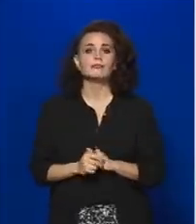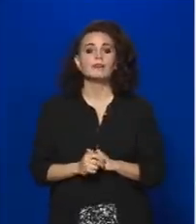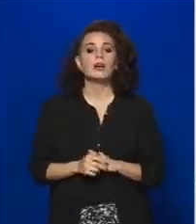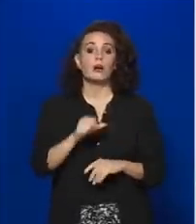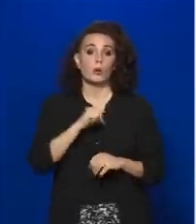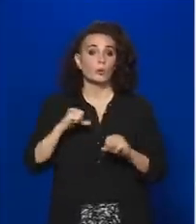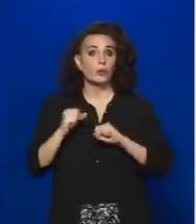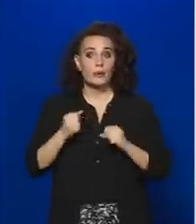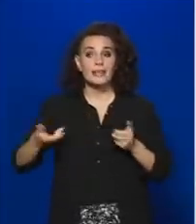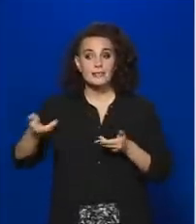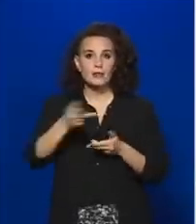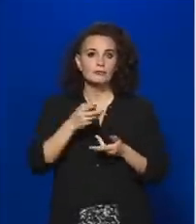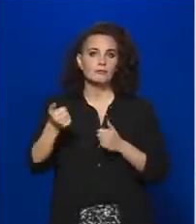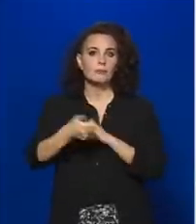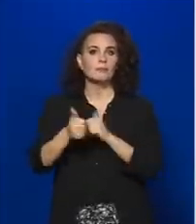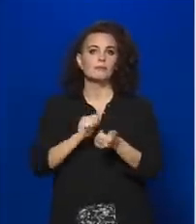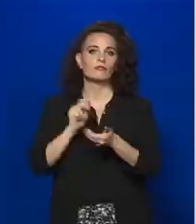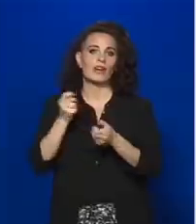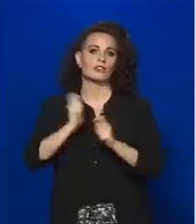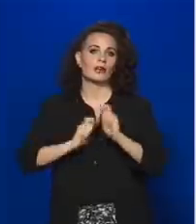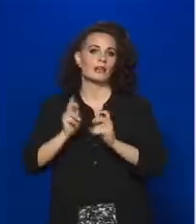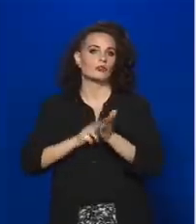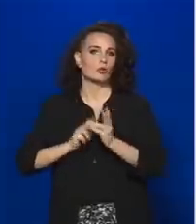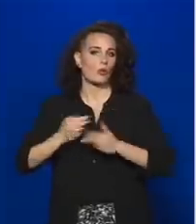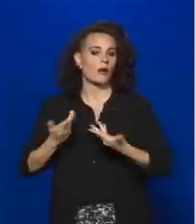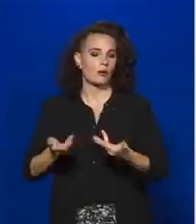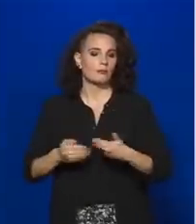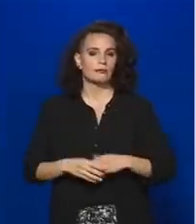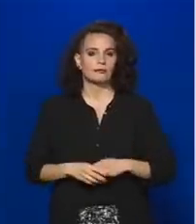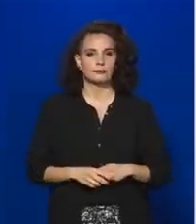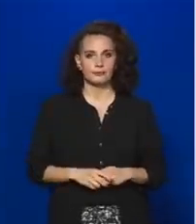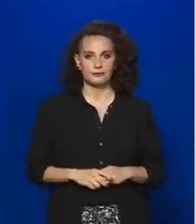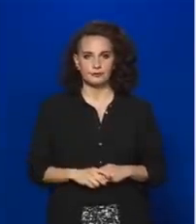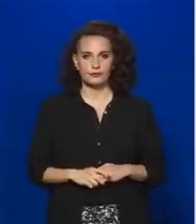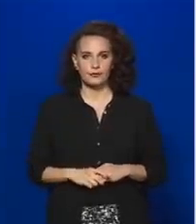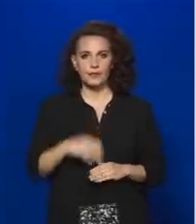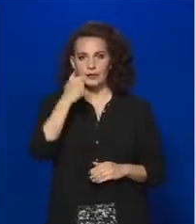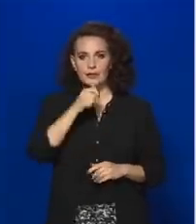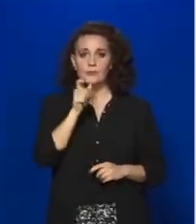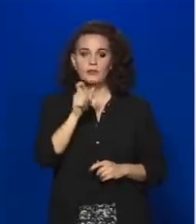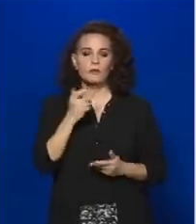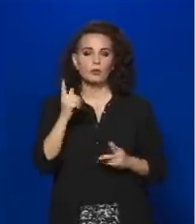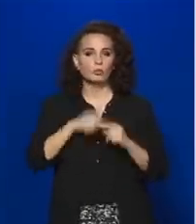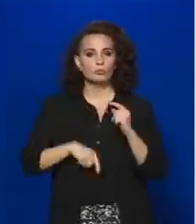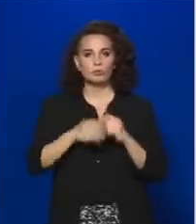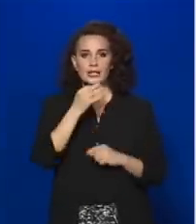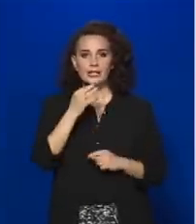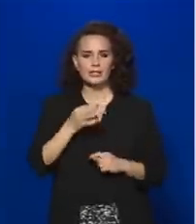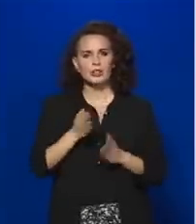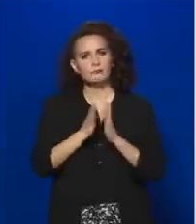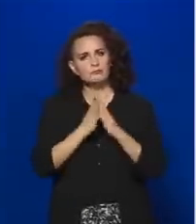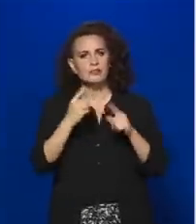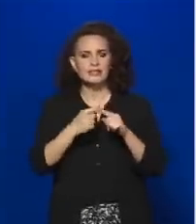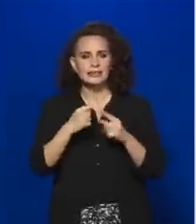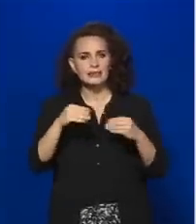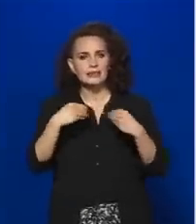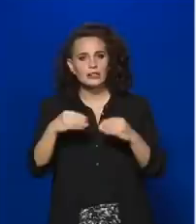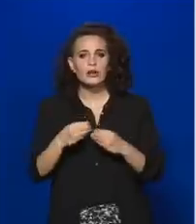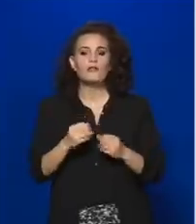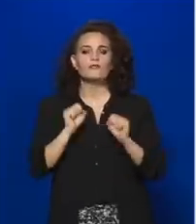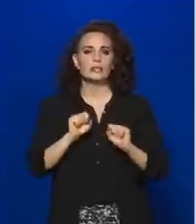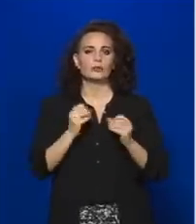elővásárlási jogi illeti meg. A Népszava utolsó kérdéssel kérjük, mondják-e részletesen, hogyan jut el a